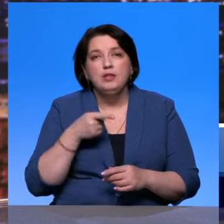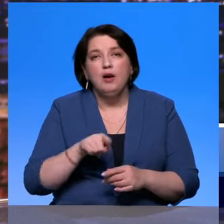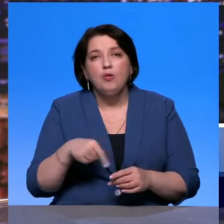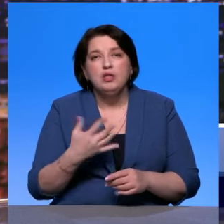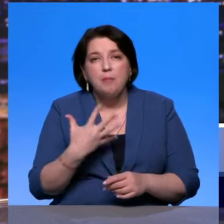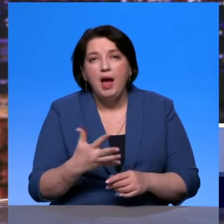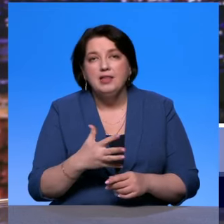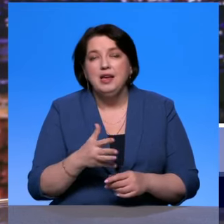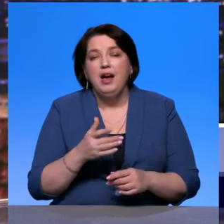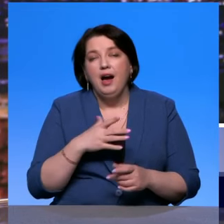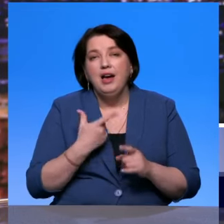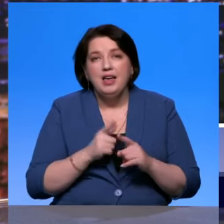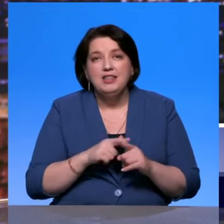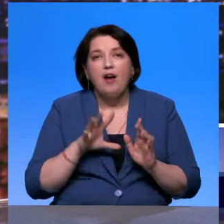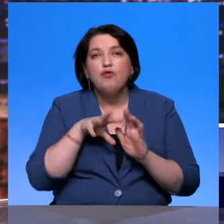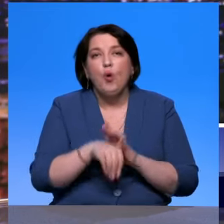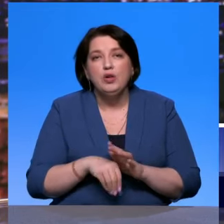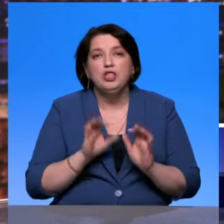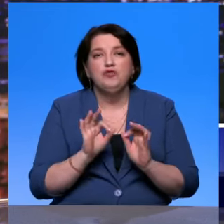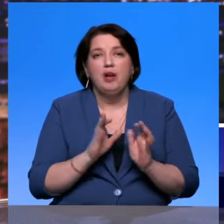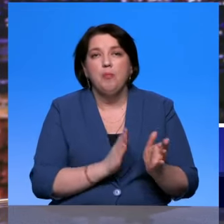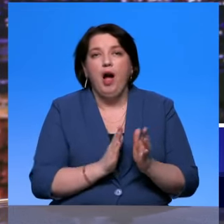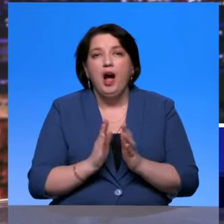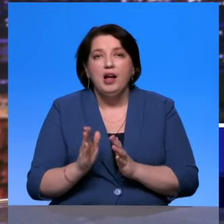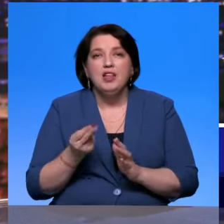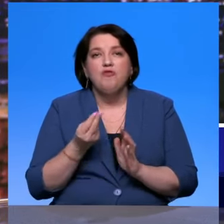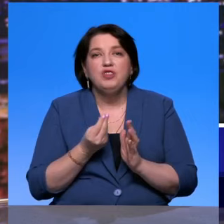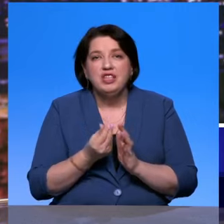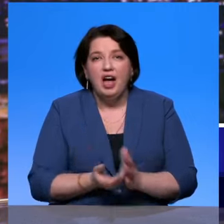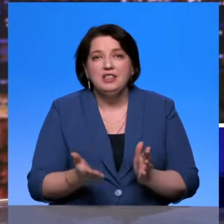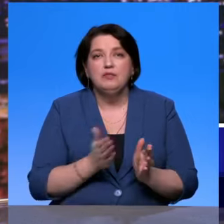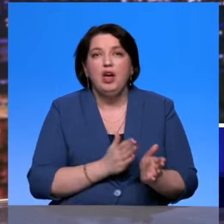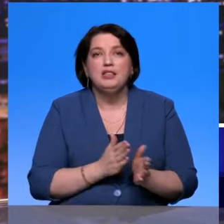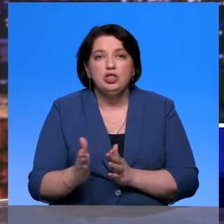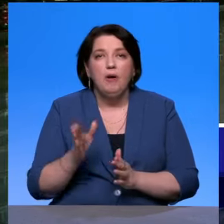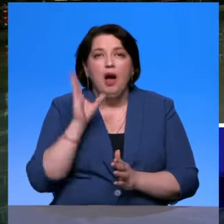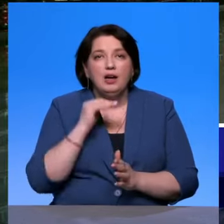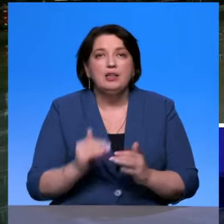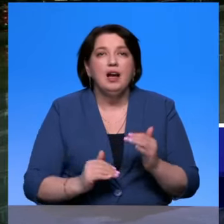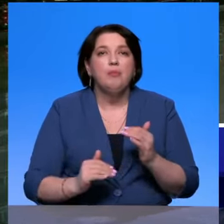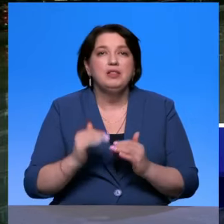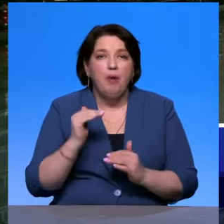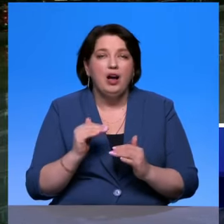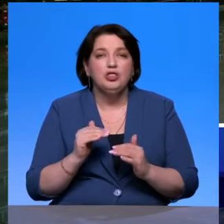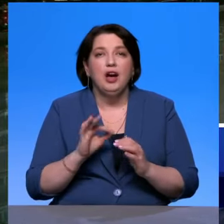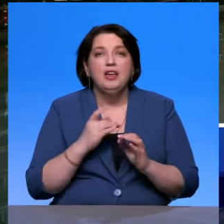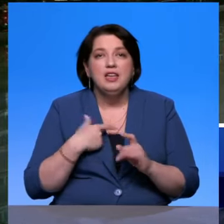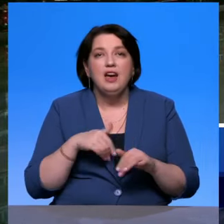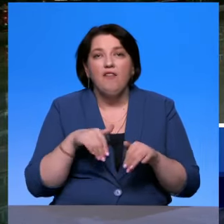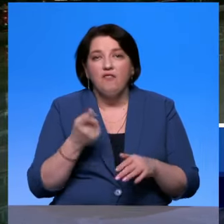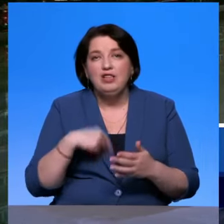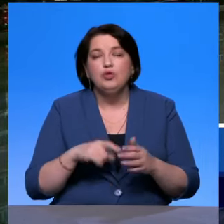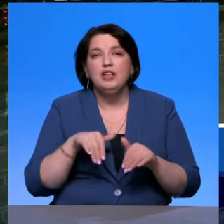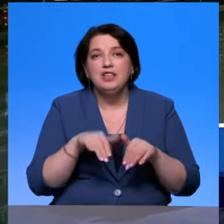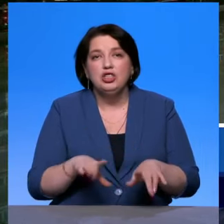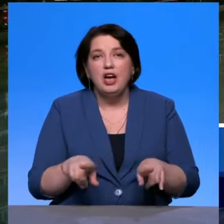нормальный какой-то режим финансовый, когда ты выплываешь. Правда, потому что приходится решать, это я, может быть, еще